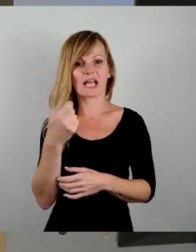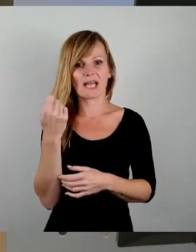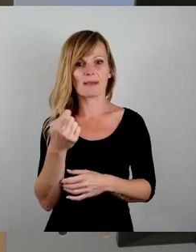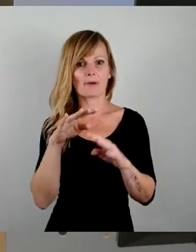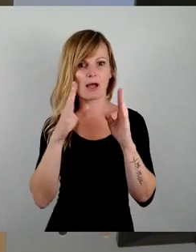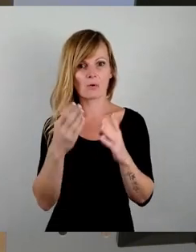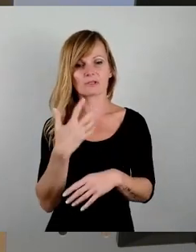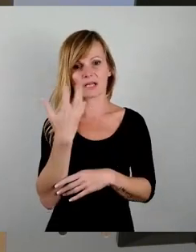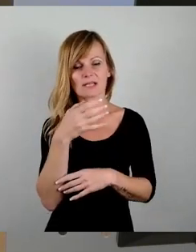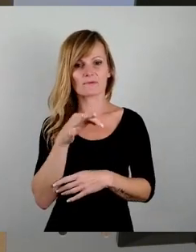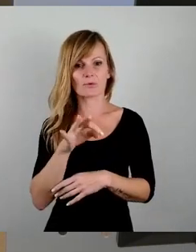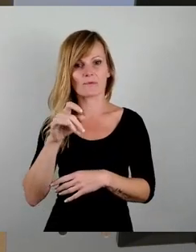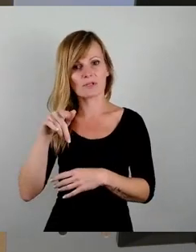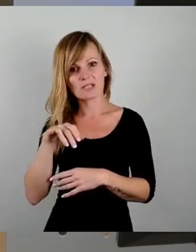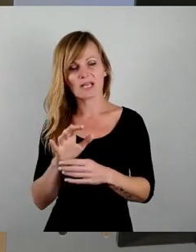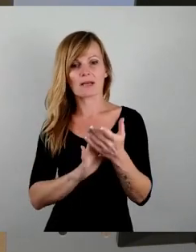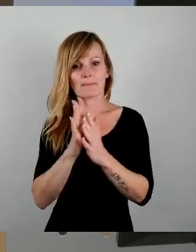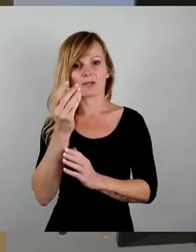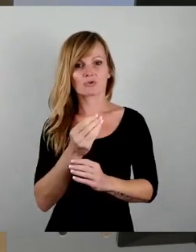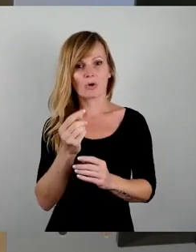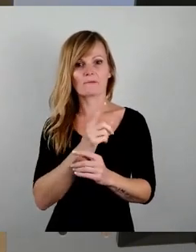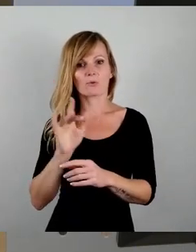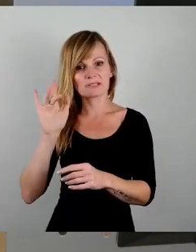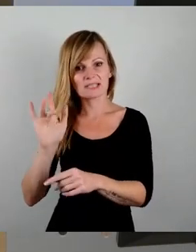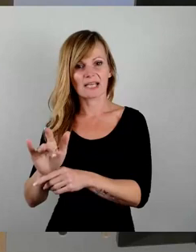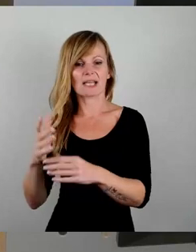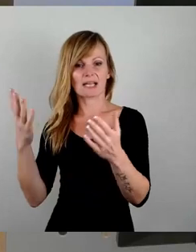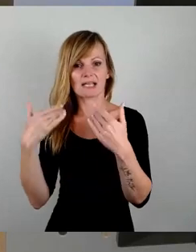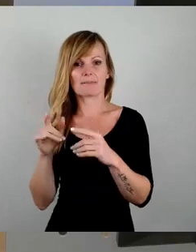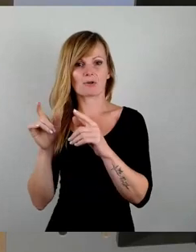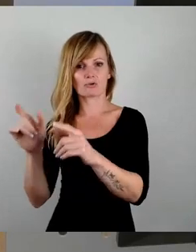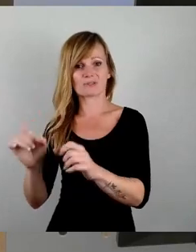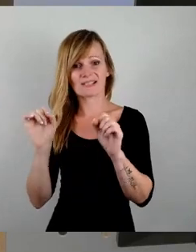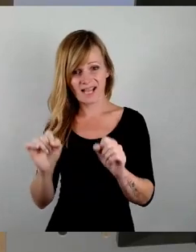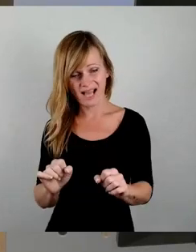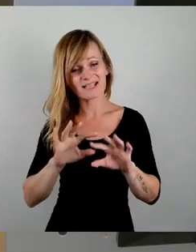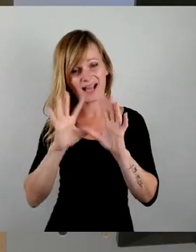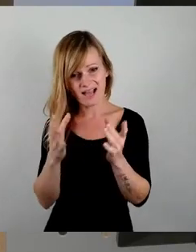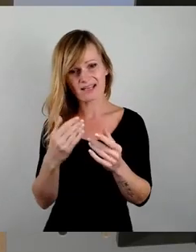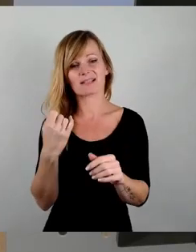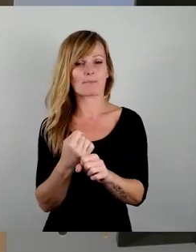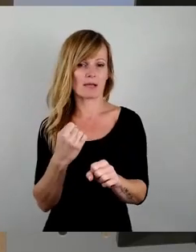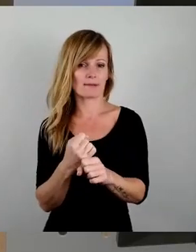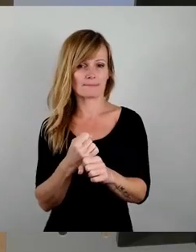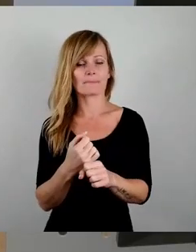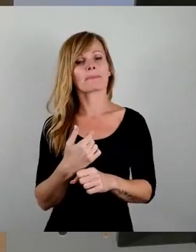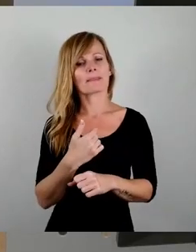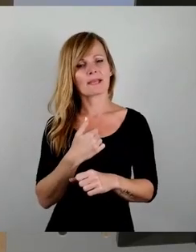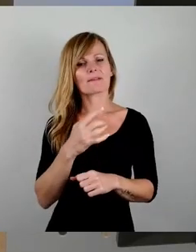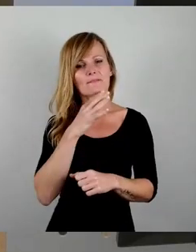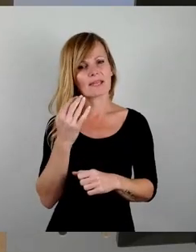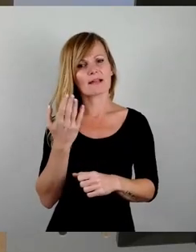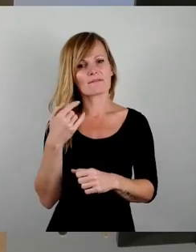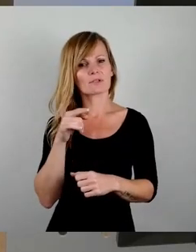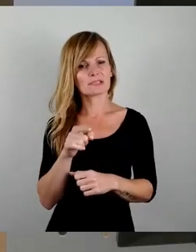Brennstoffe auszusprechen und gegen Klimaschutz. Das kann man alles machen. Und ich habe hier auch viel von dieser Mit